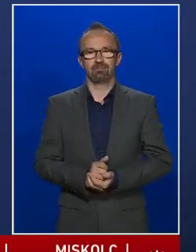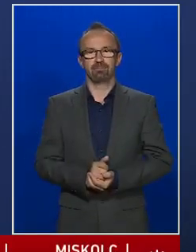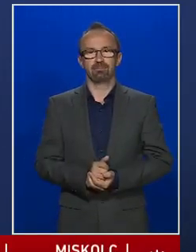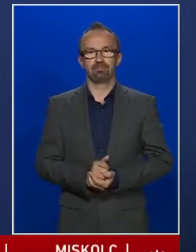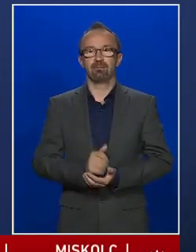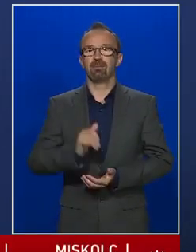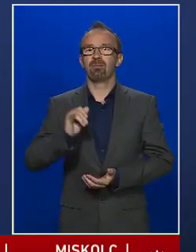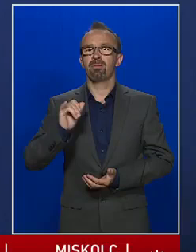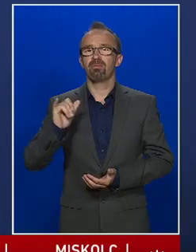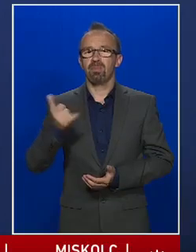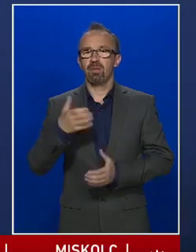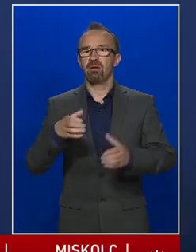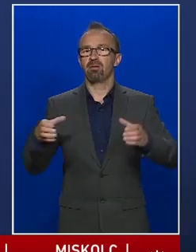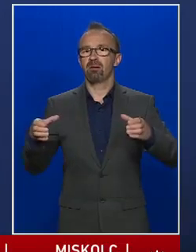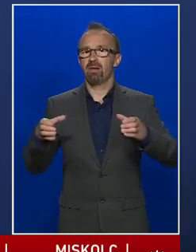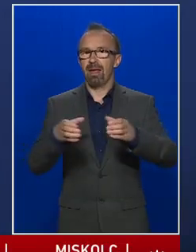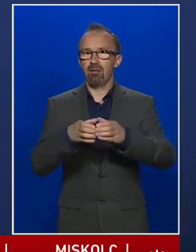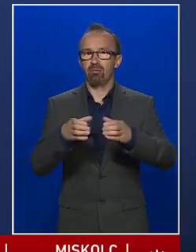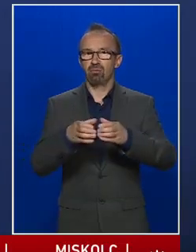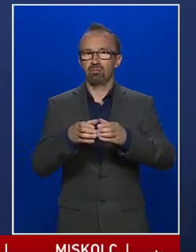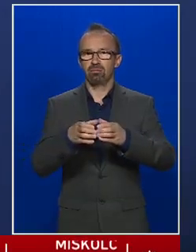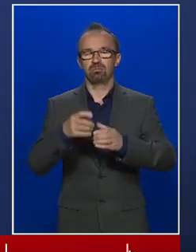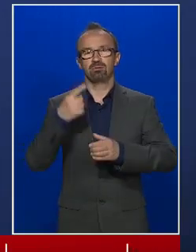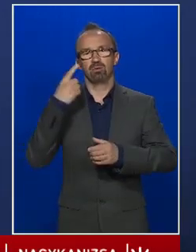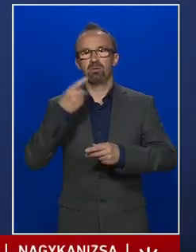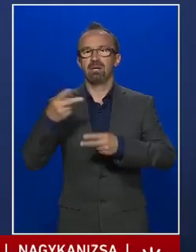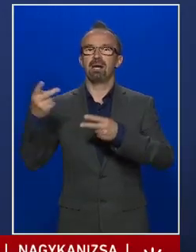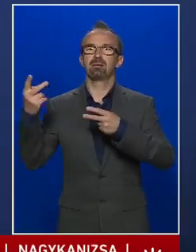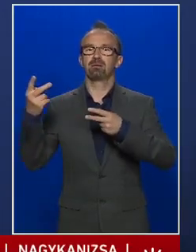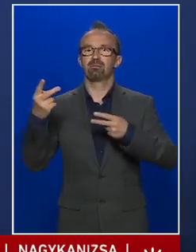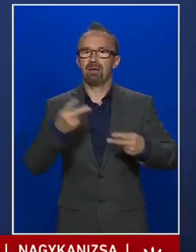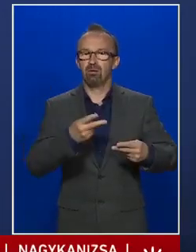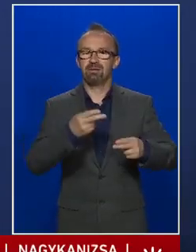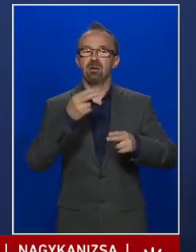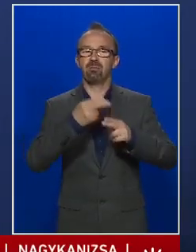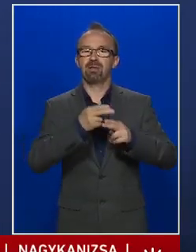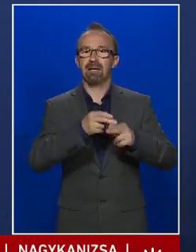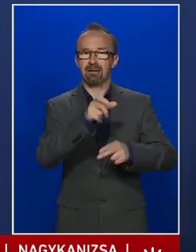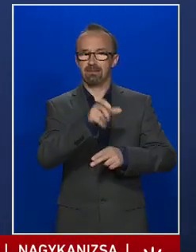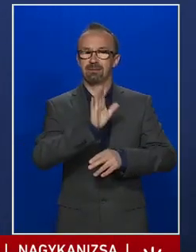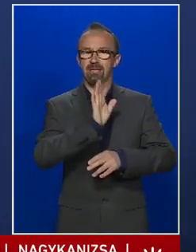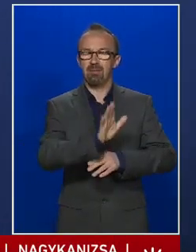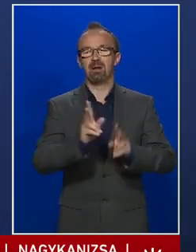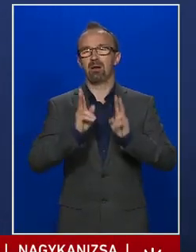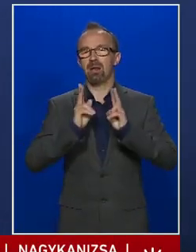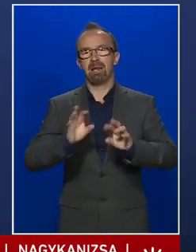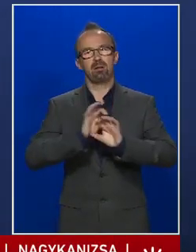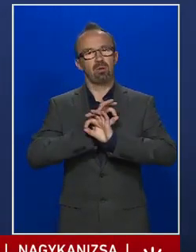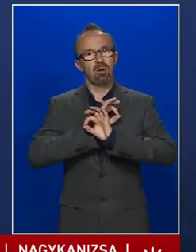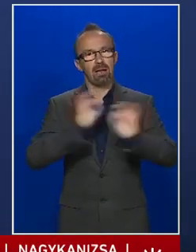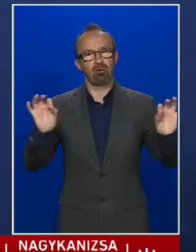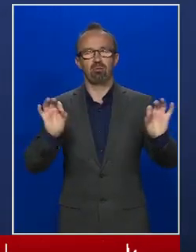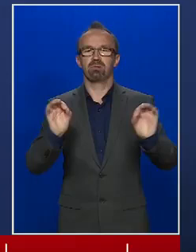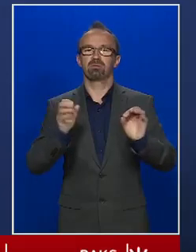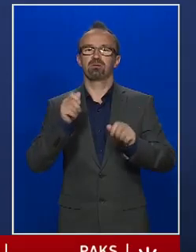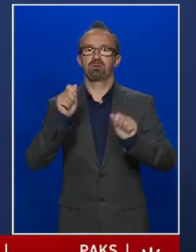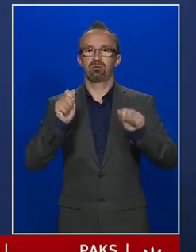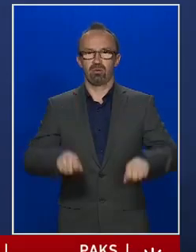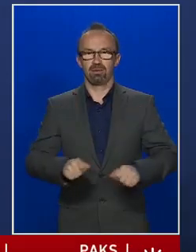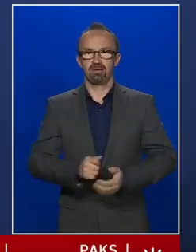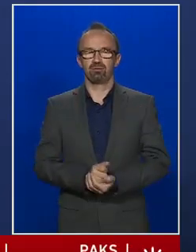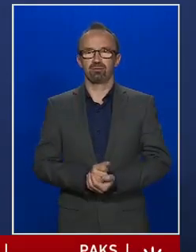együttesen tulajdonképpen meghozzák a beteg számára a lehető legoptimálisabb